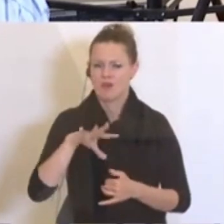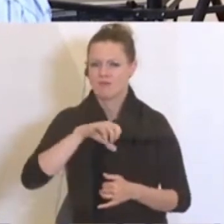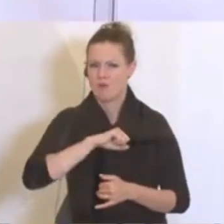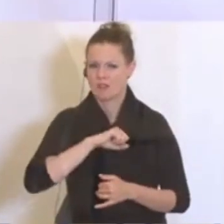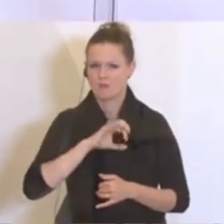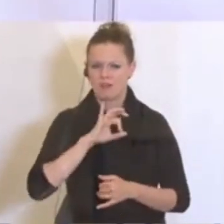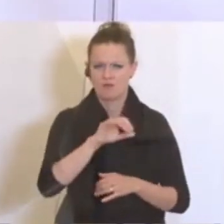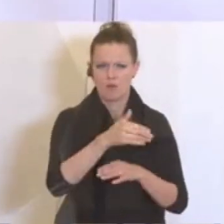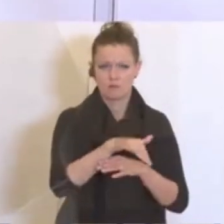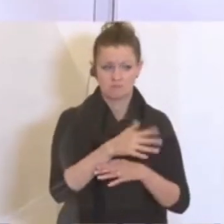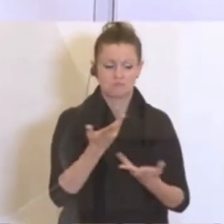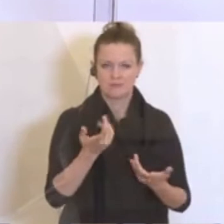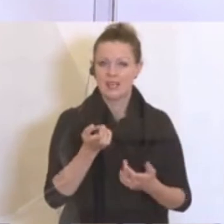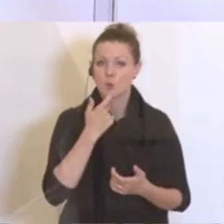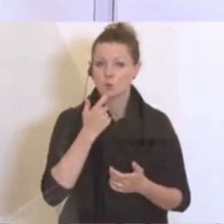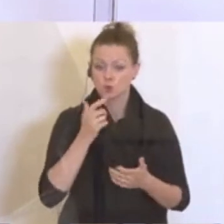Es regt den Konsum an.